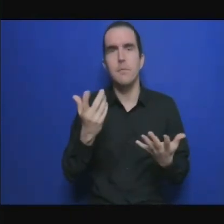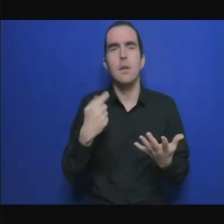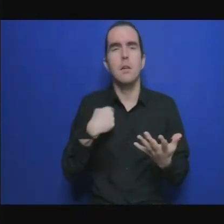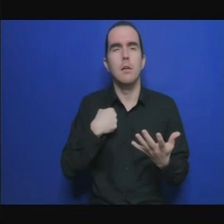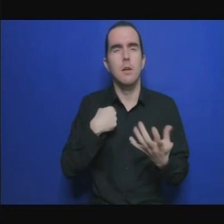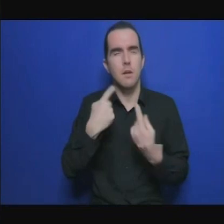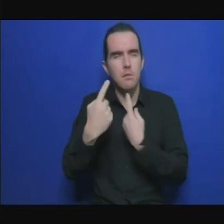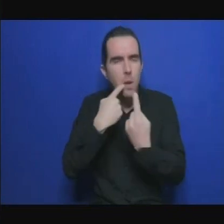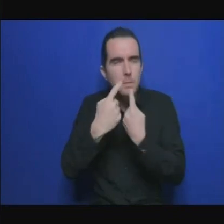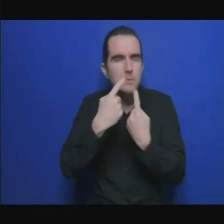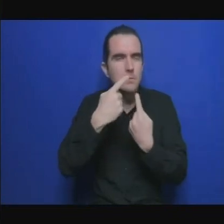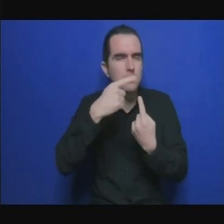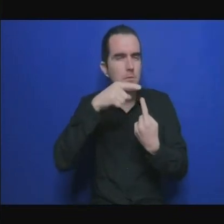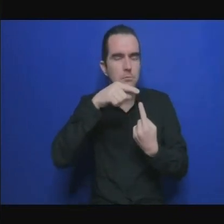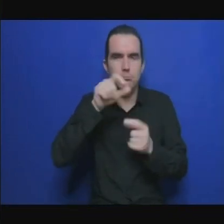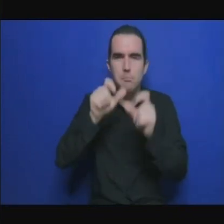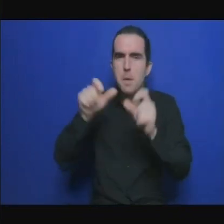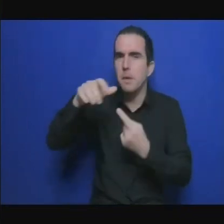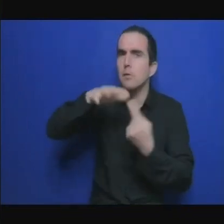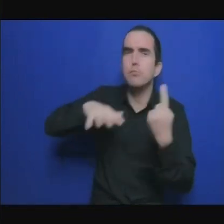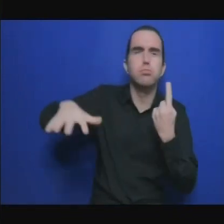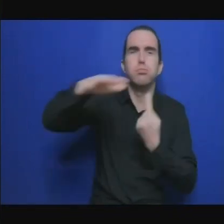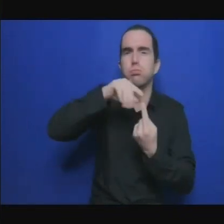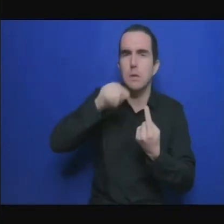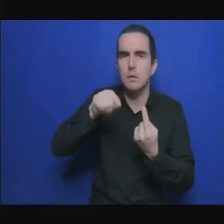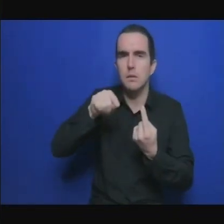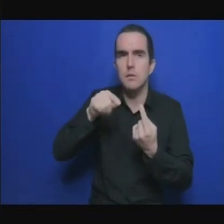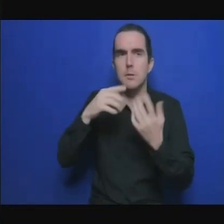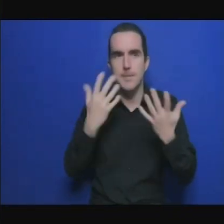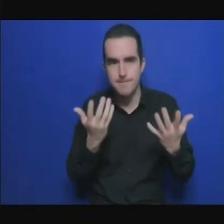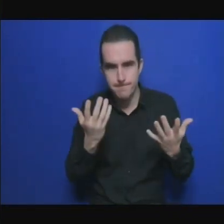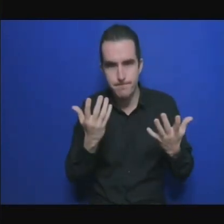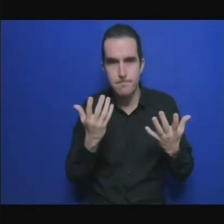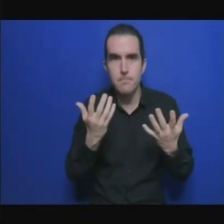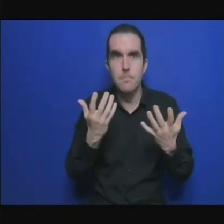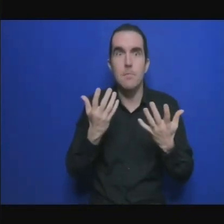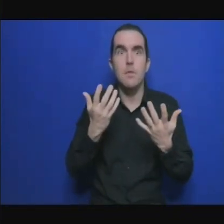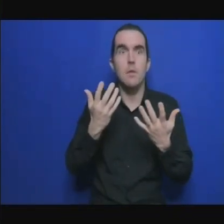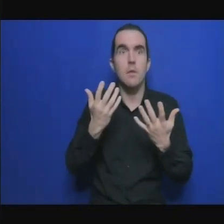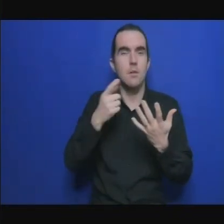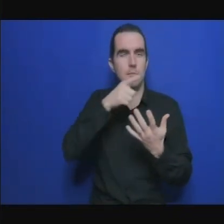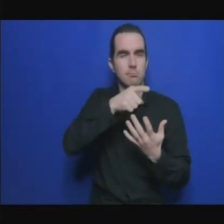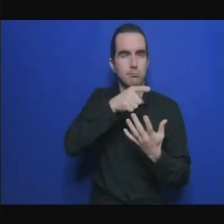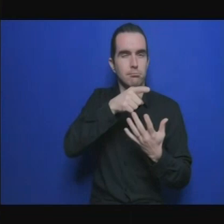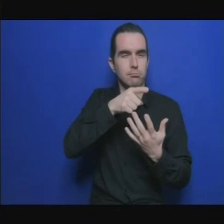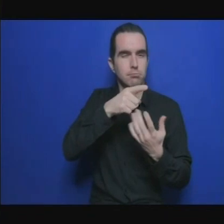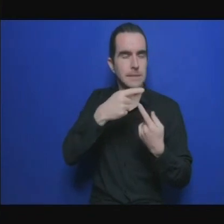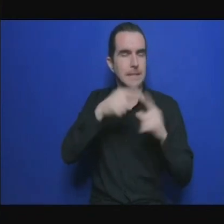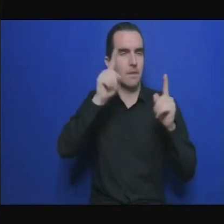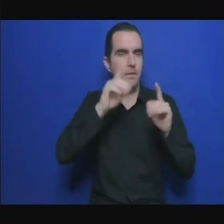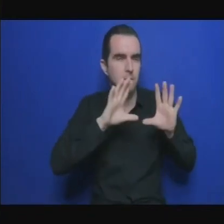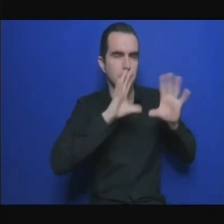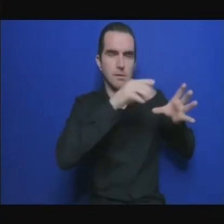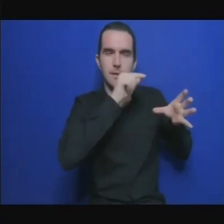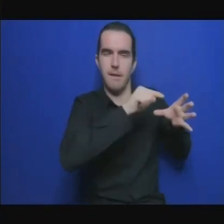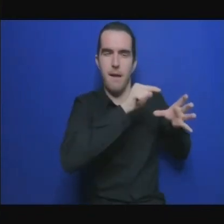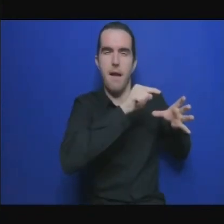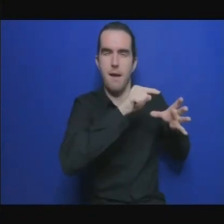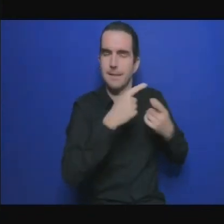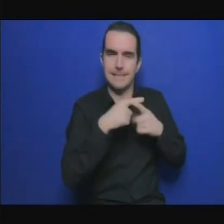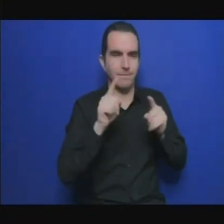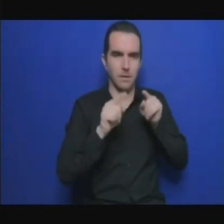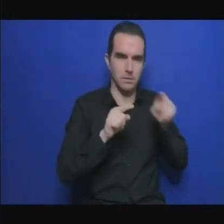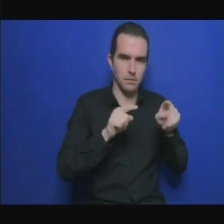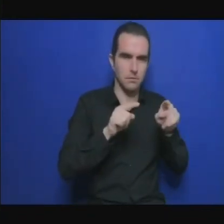étapes en fait quand on dit secteur public c'est la communauté c'est la ville c'est la municipalité c'est différents après